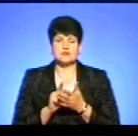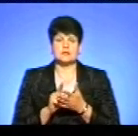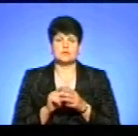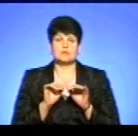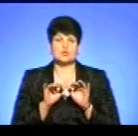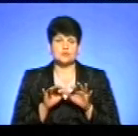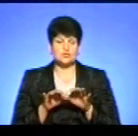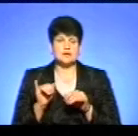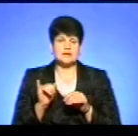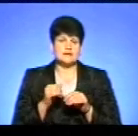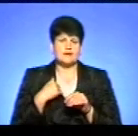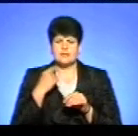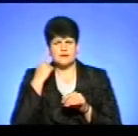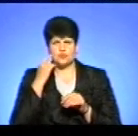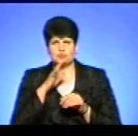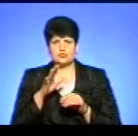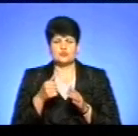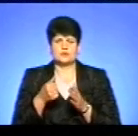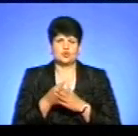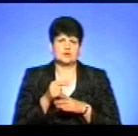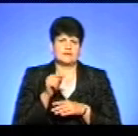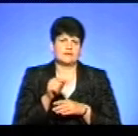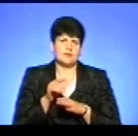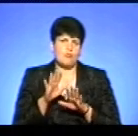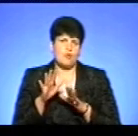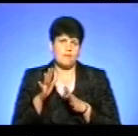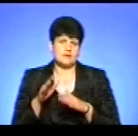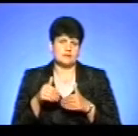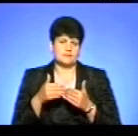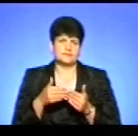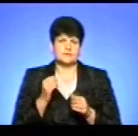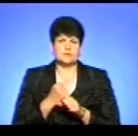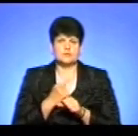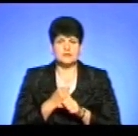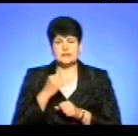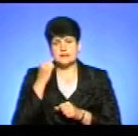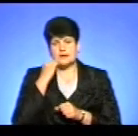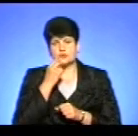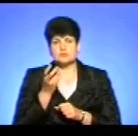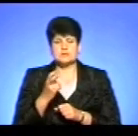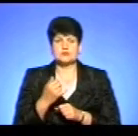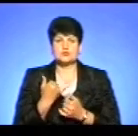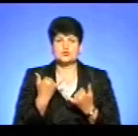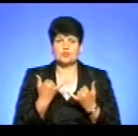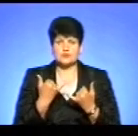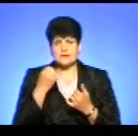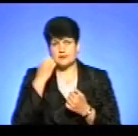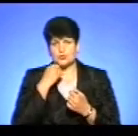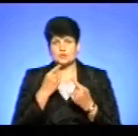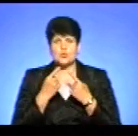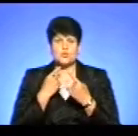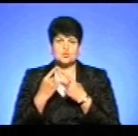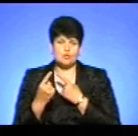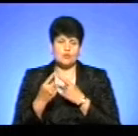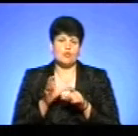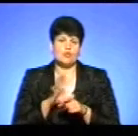процедура. І я не думаю, щоб ми до таких десь моментів вдавалися. Дуже вам дякую, що завітали до нас сьогодні і дякую вам за розмову.